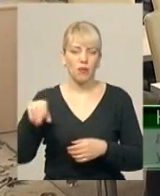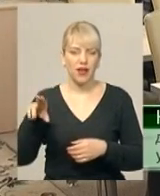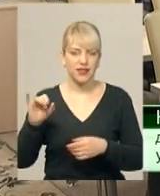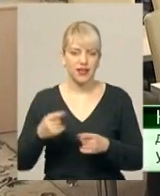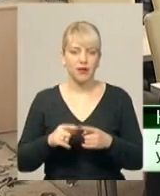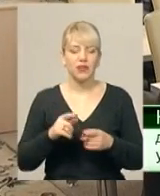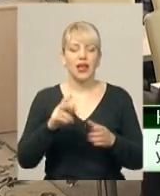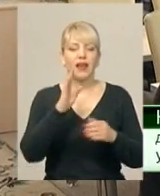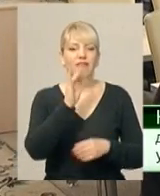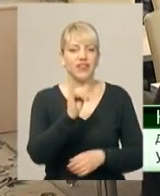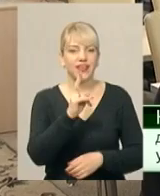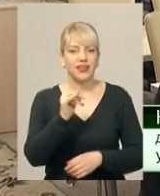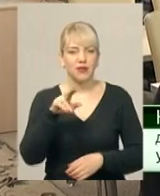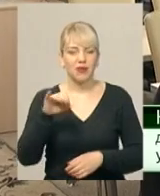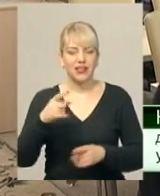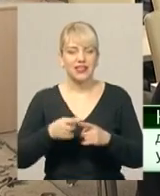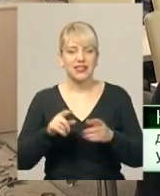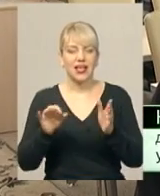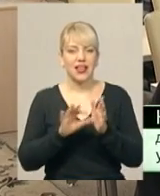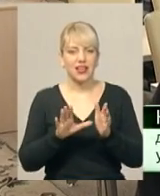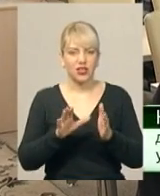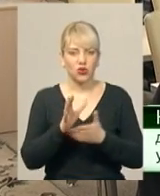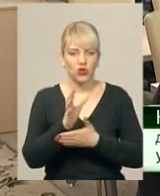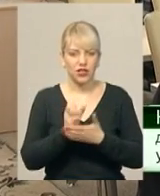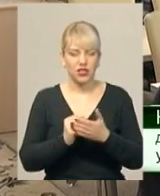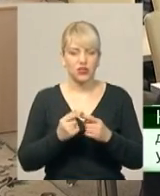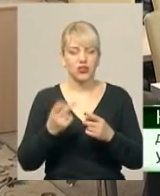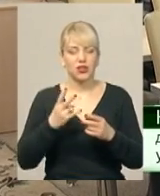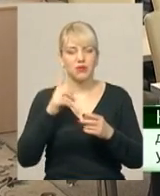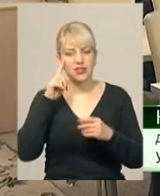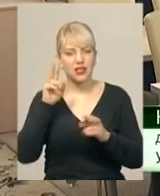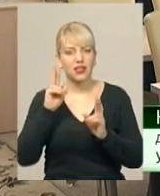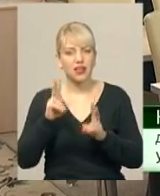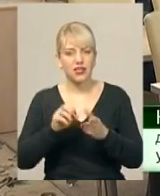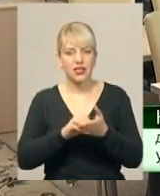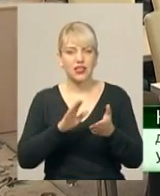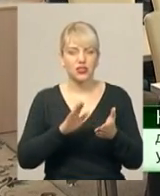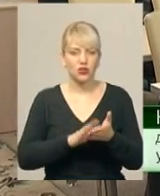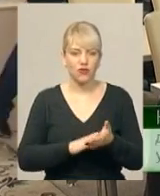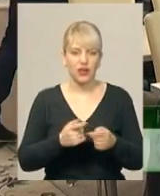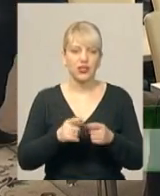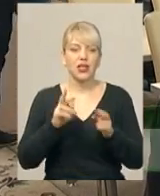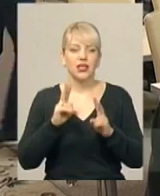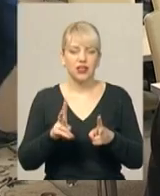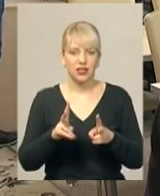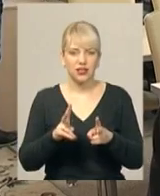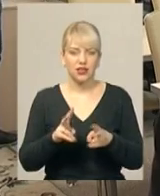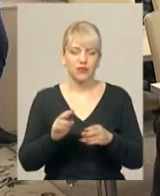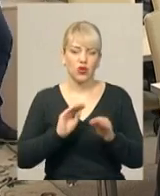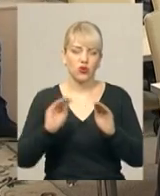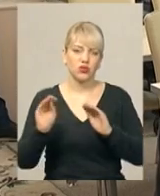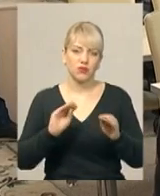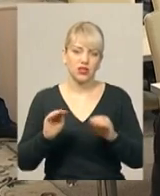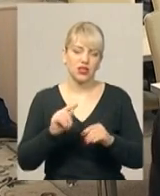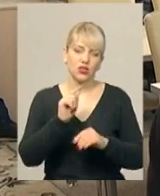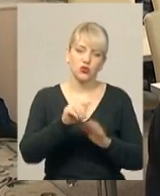тут треба вміти зареєструватися, знати, які критерії до електронного ресурсу, як розмістити